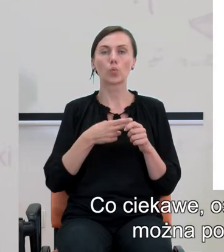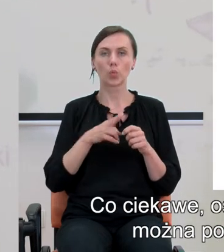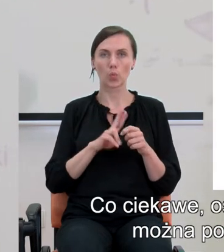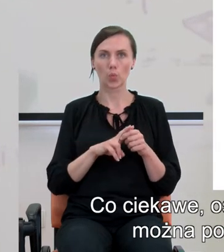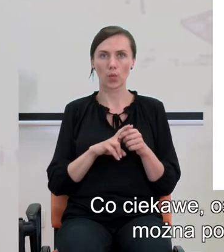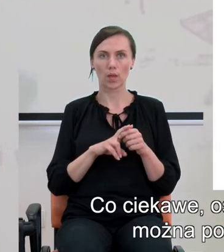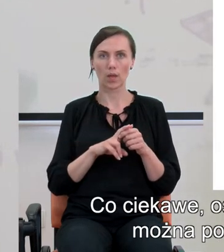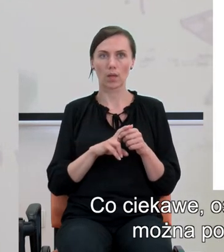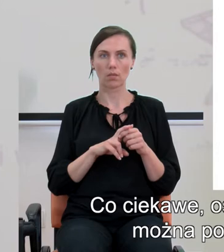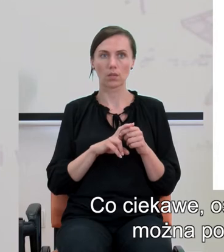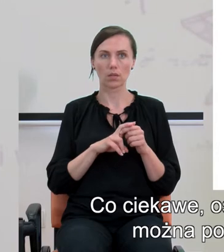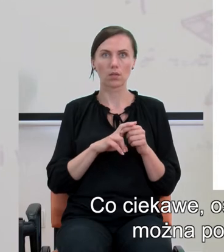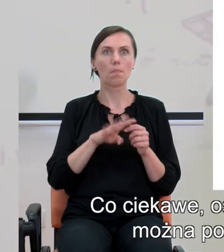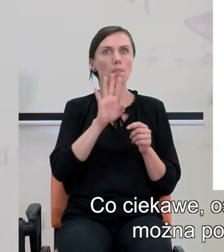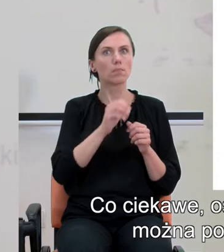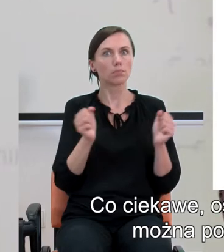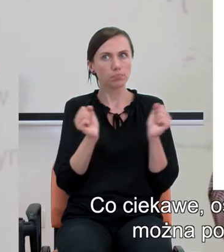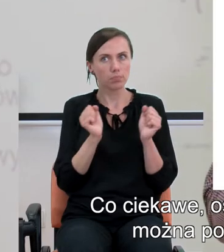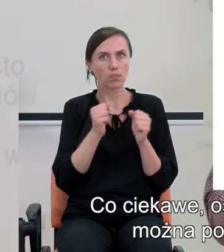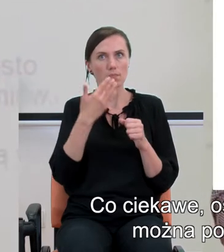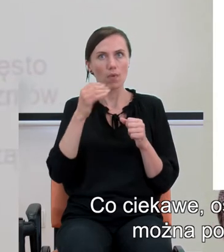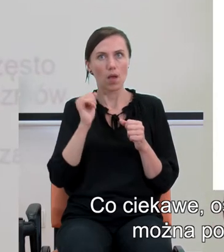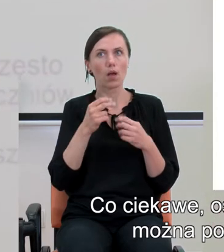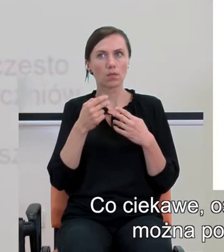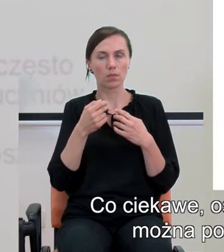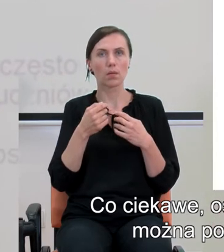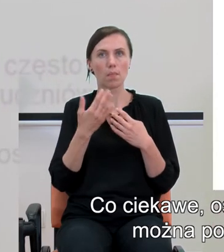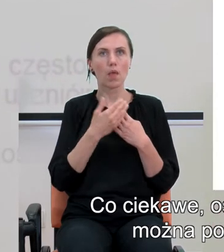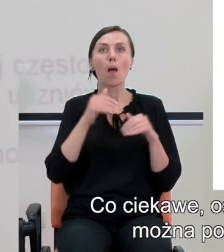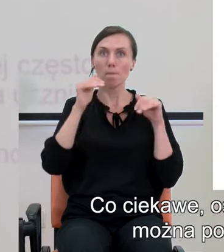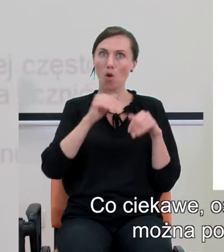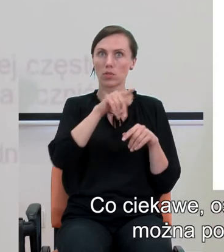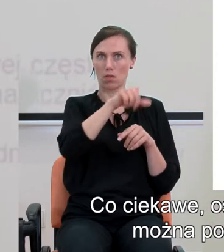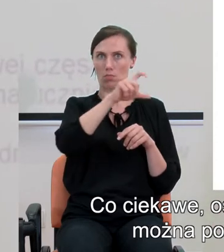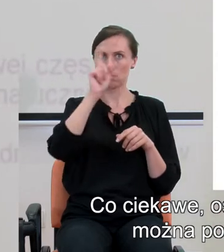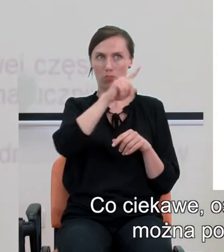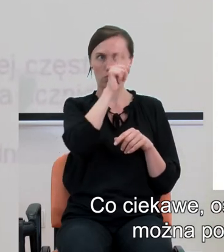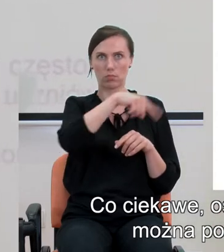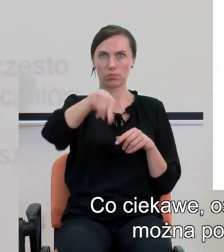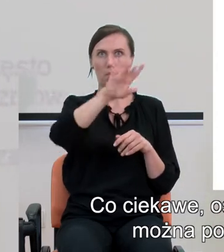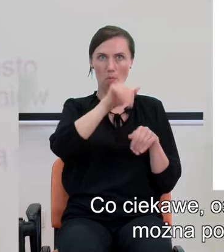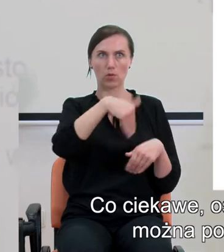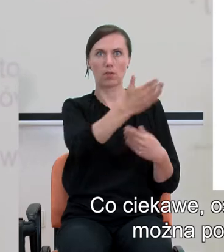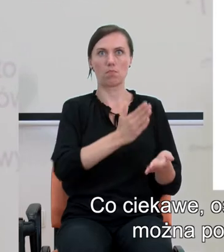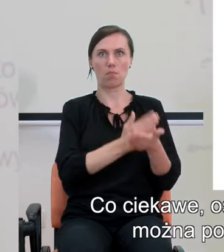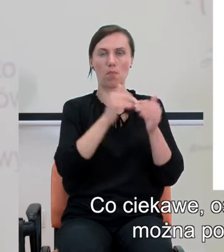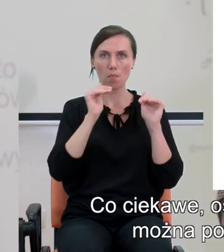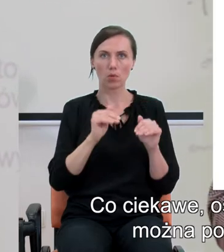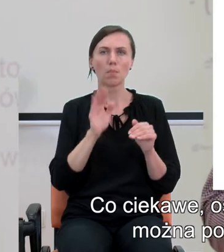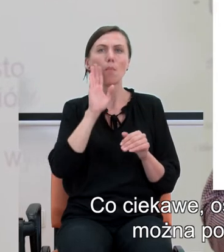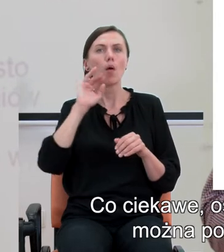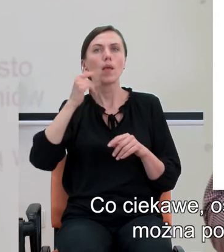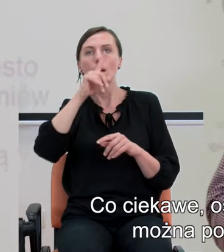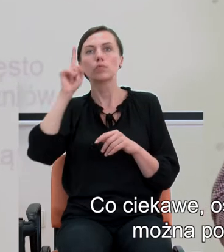przejawiają lęk przed matematyką można pomagać, podobnie jak osobom z